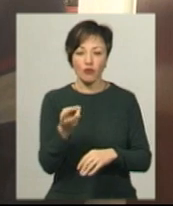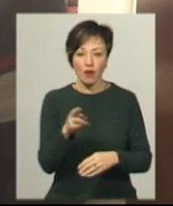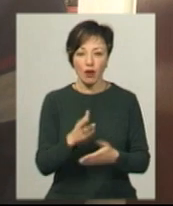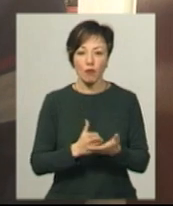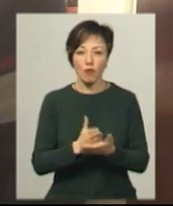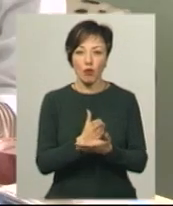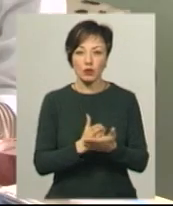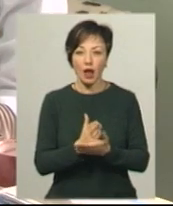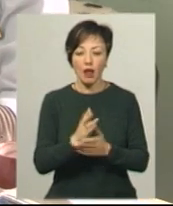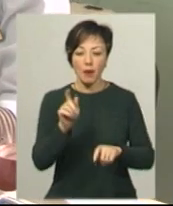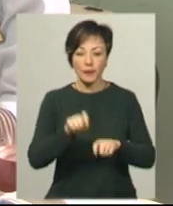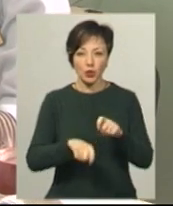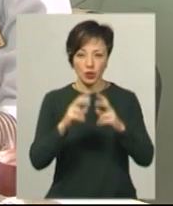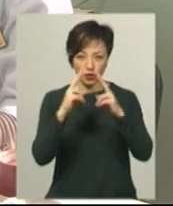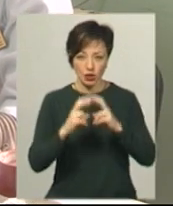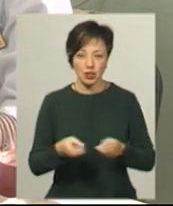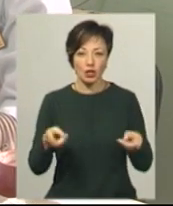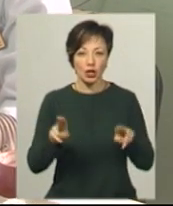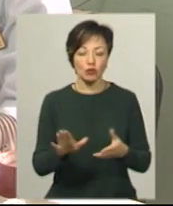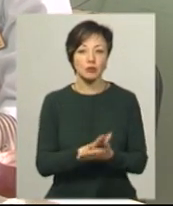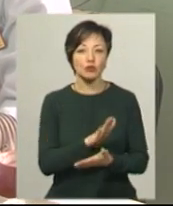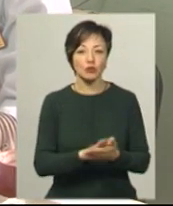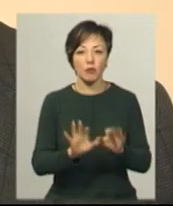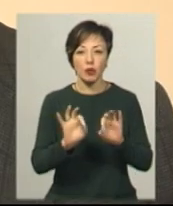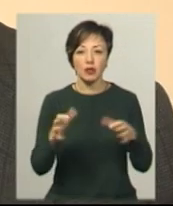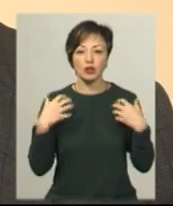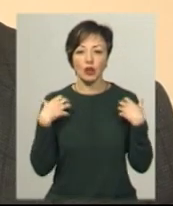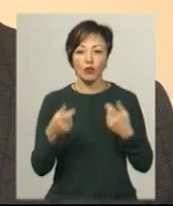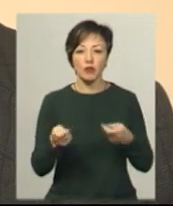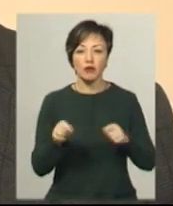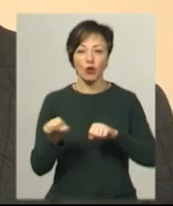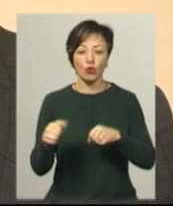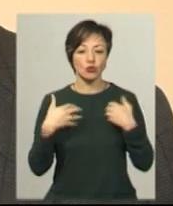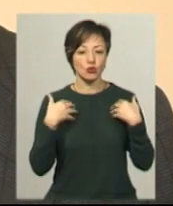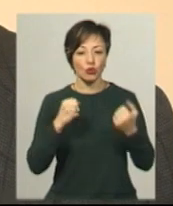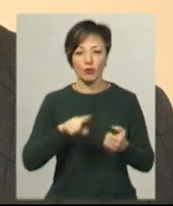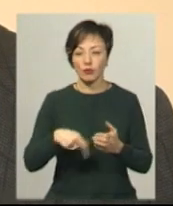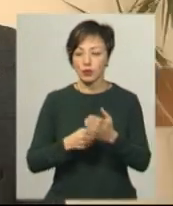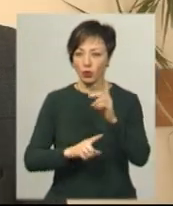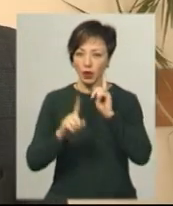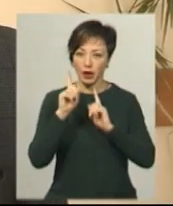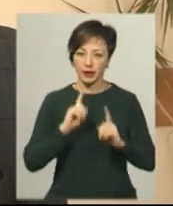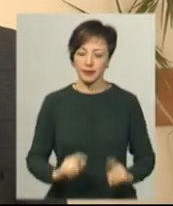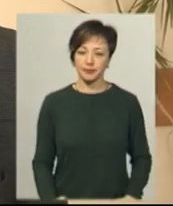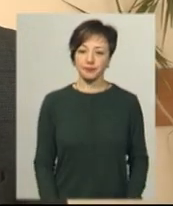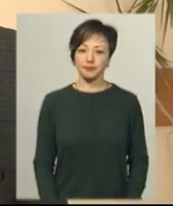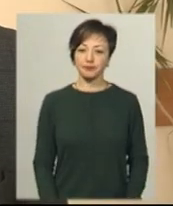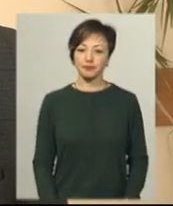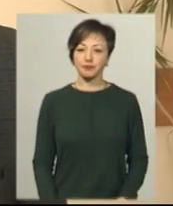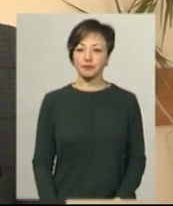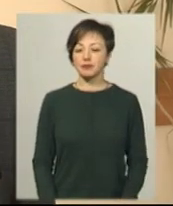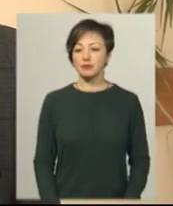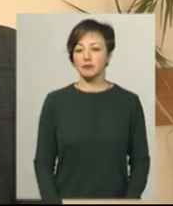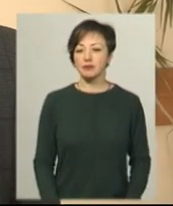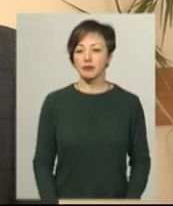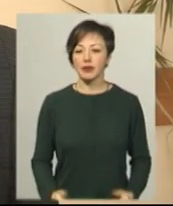лабораторних досліджень залишаться безкоштовними, пояснює начальник управління охорони здорових Хмельницької міської ради Борис Ткач. Для пацієнта суттєво